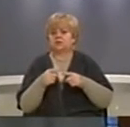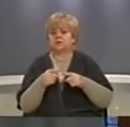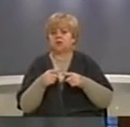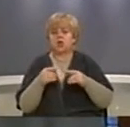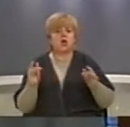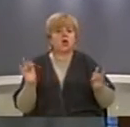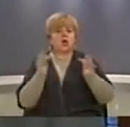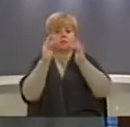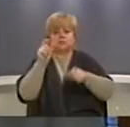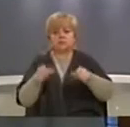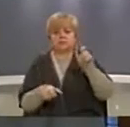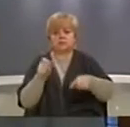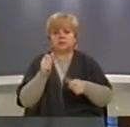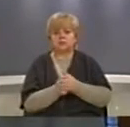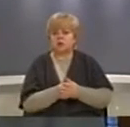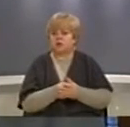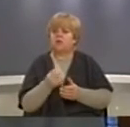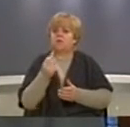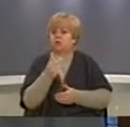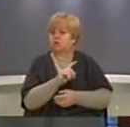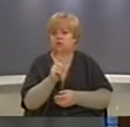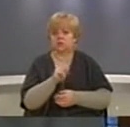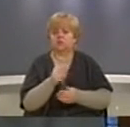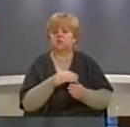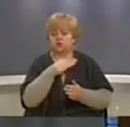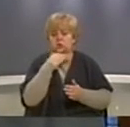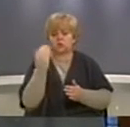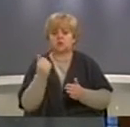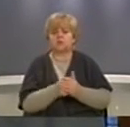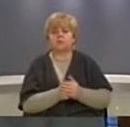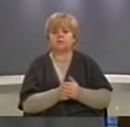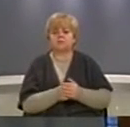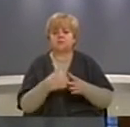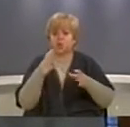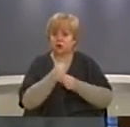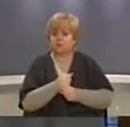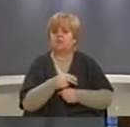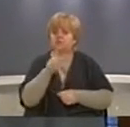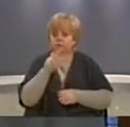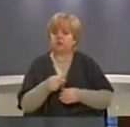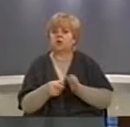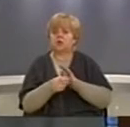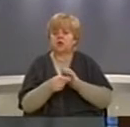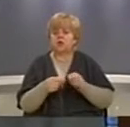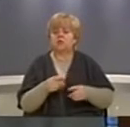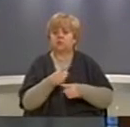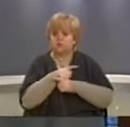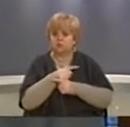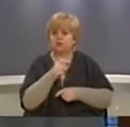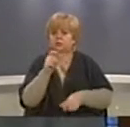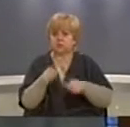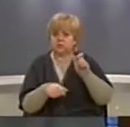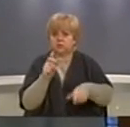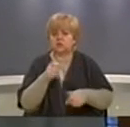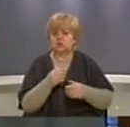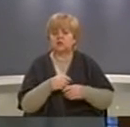konflikte mes njerëzve e nuk janë të vogla rastet kur këto konflikte kanë përfunduar me humbje të jetës e qytetarve tanë edhe